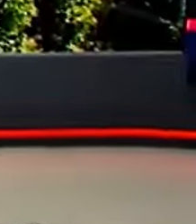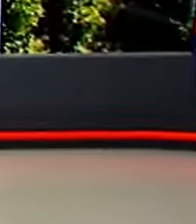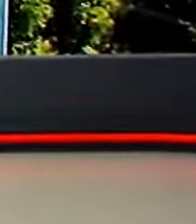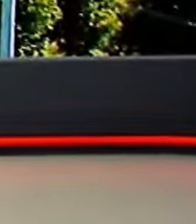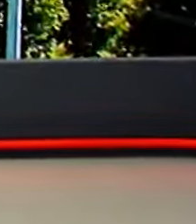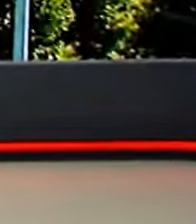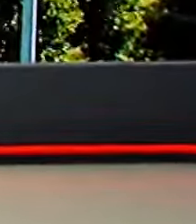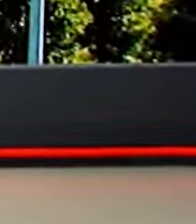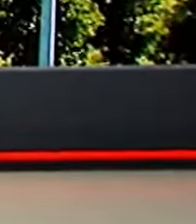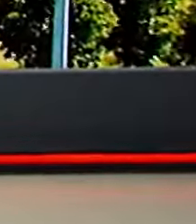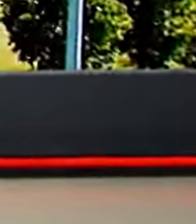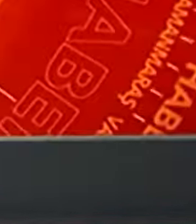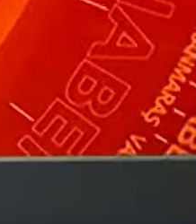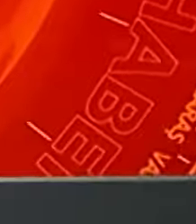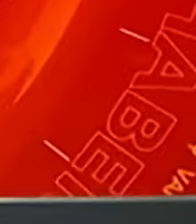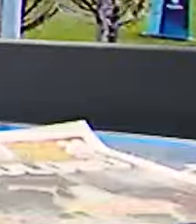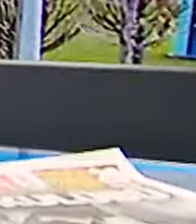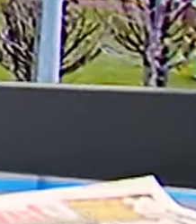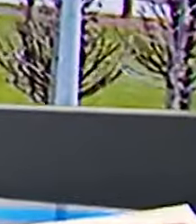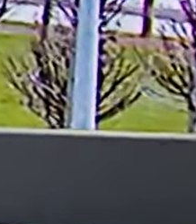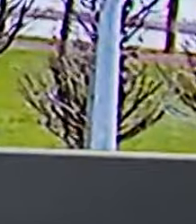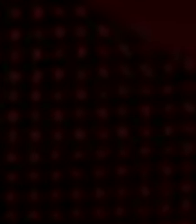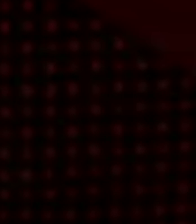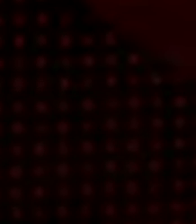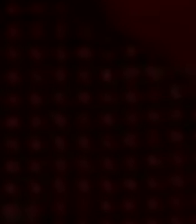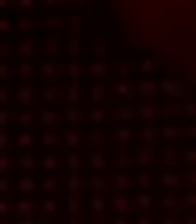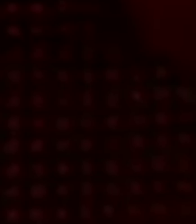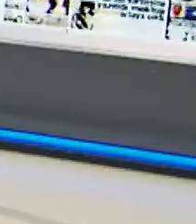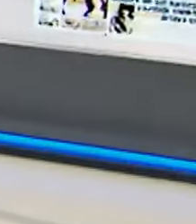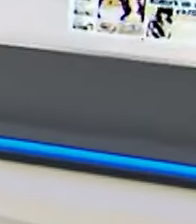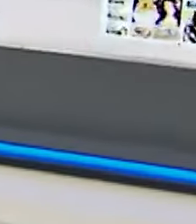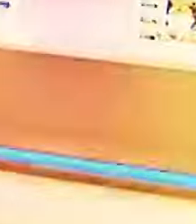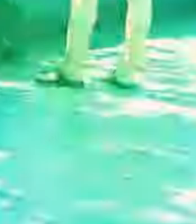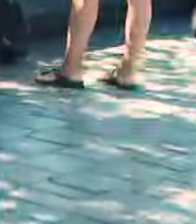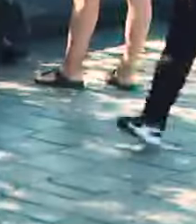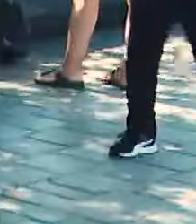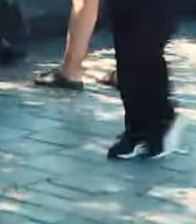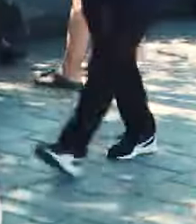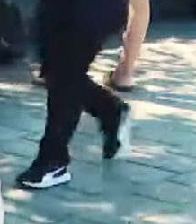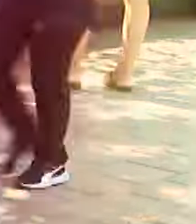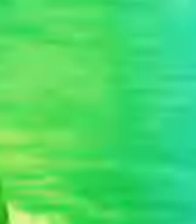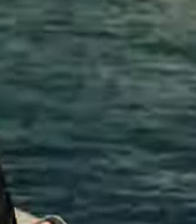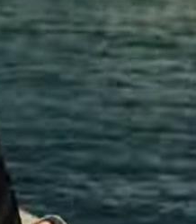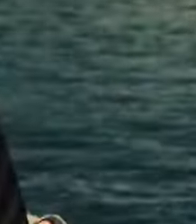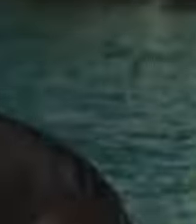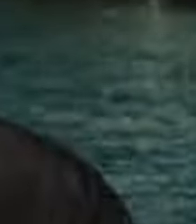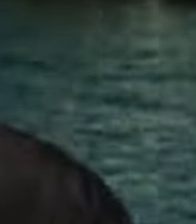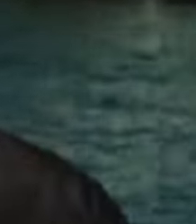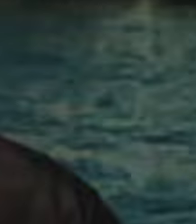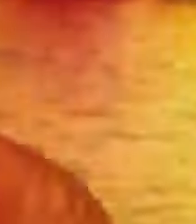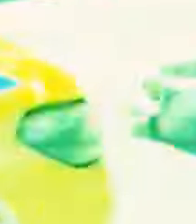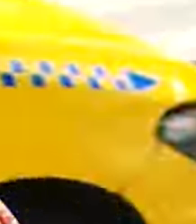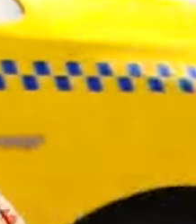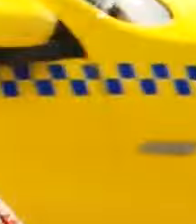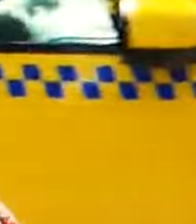Gözeger ile Çalar Saat hafta sonu Nav Haber yeni yayın dönemini 9 Eylül'de açıyor Sessiz çoğunluğun sesi Nav Haber benim